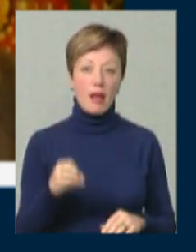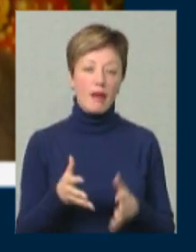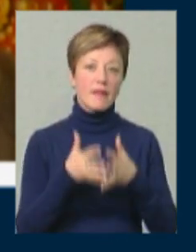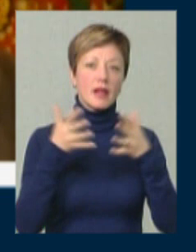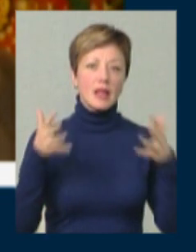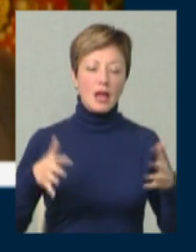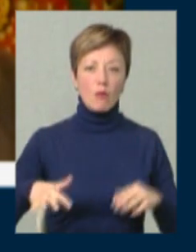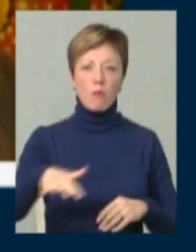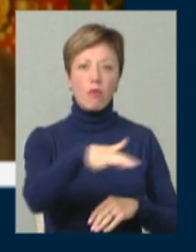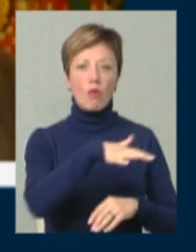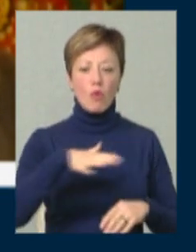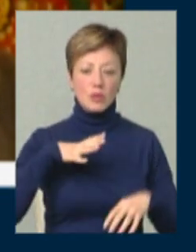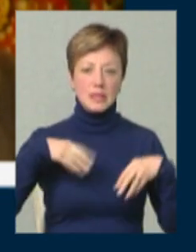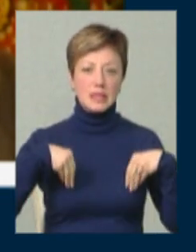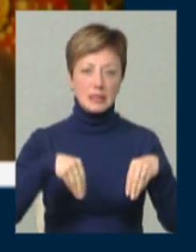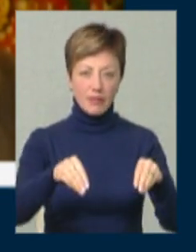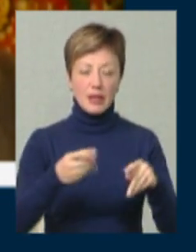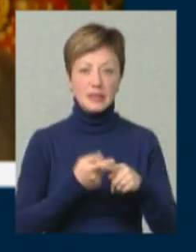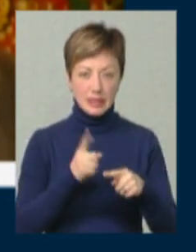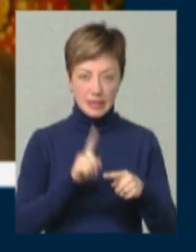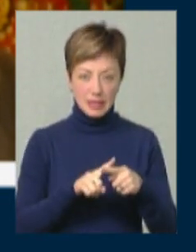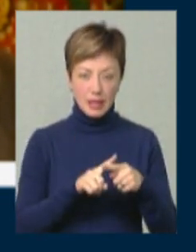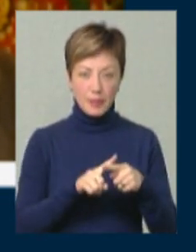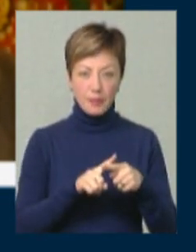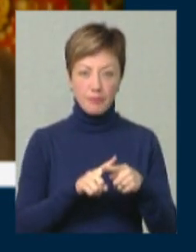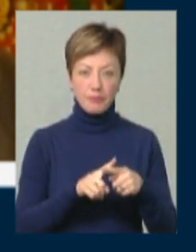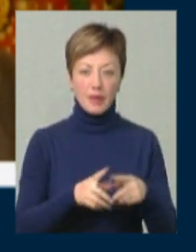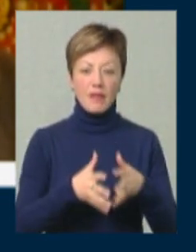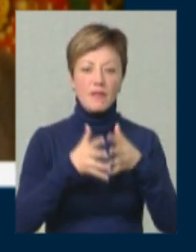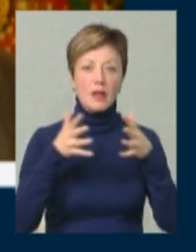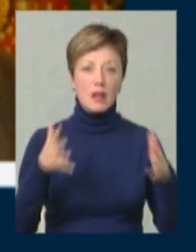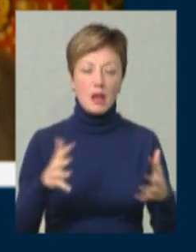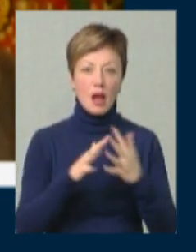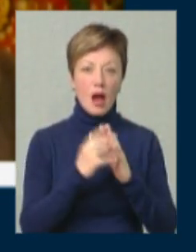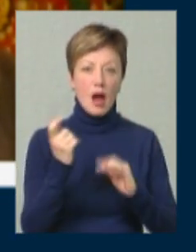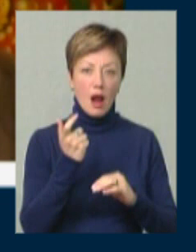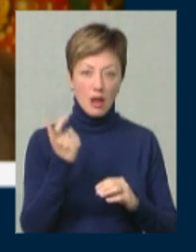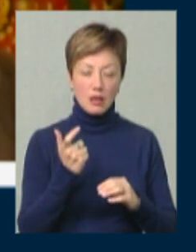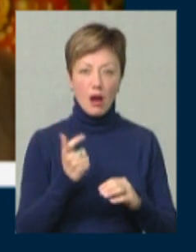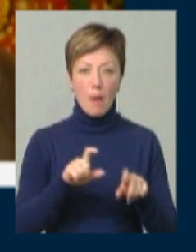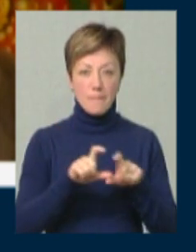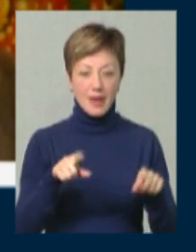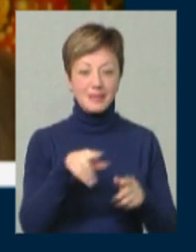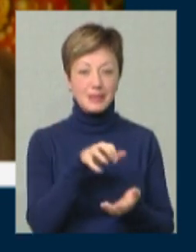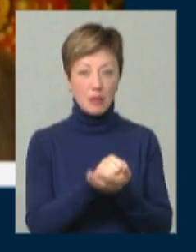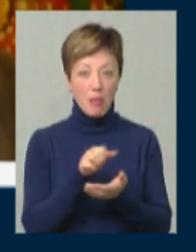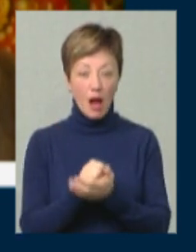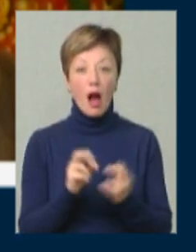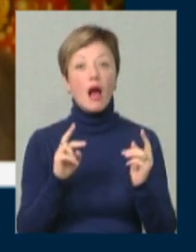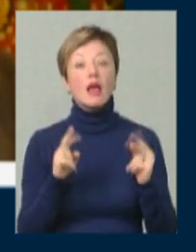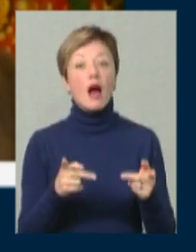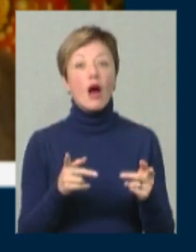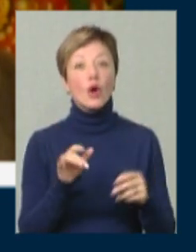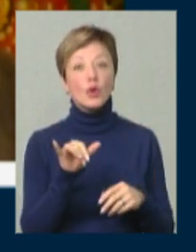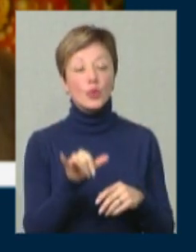великі площі, які засівалися, це церна великих аграрних компаній. Вони цим займалися. як